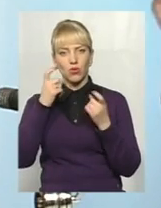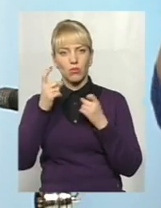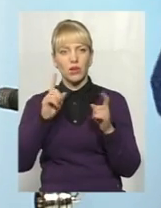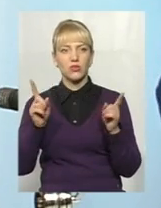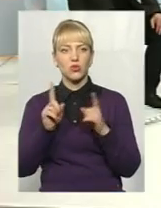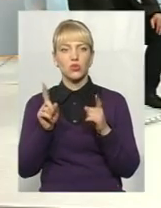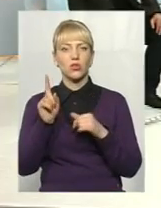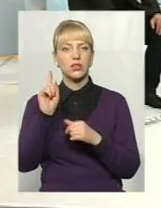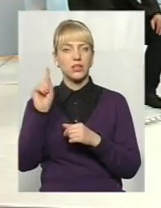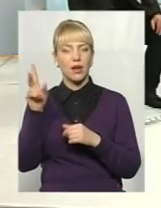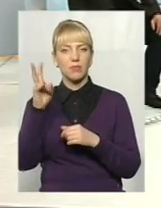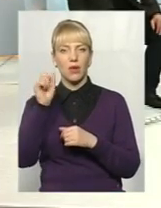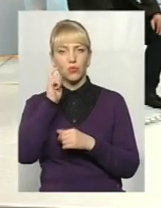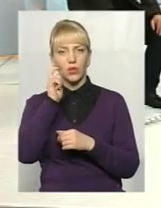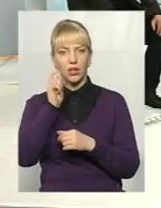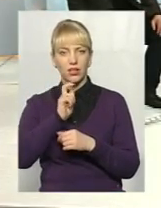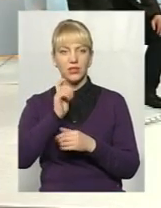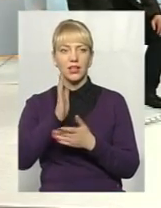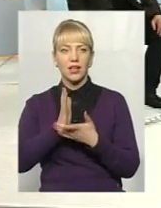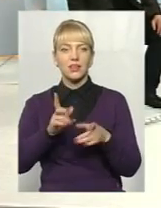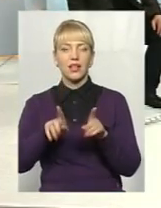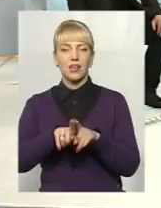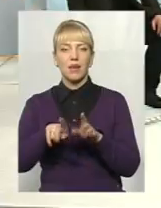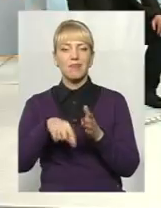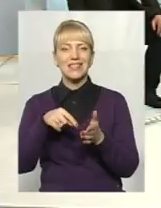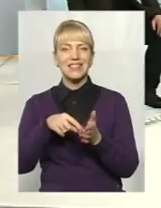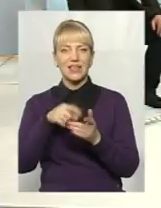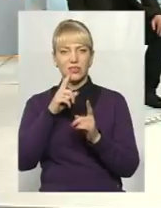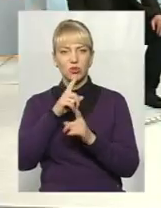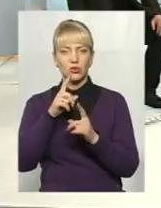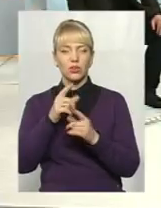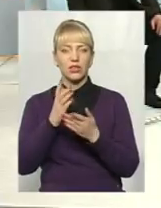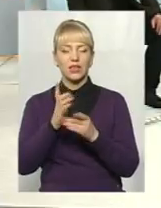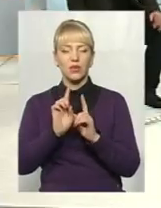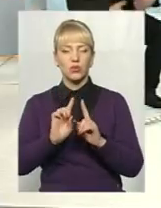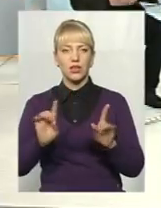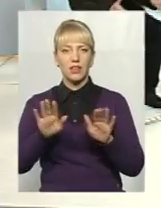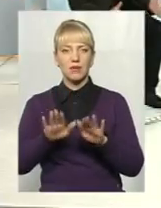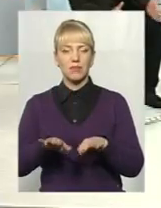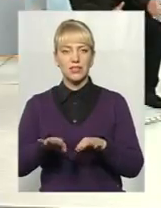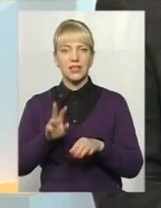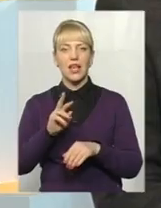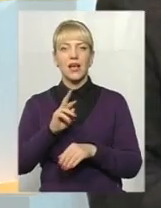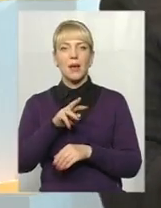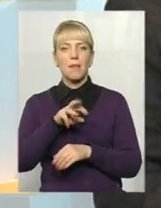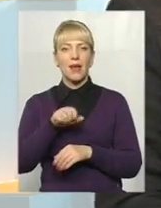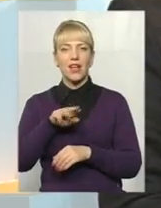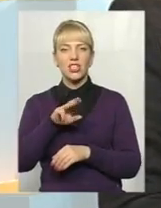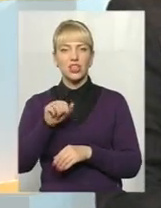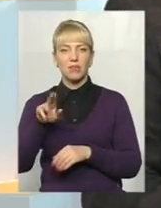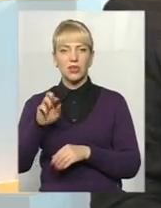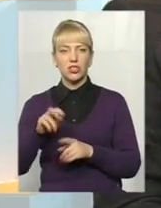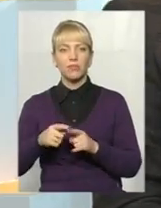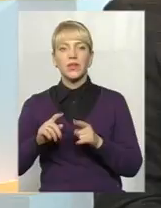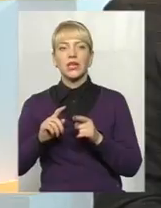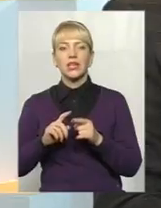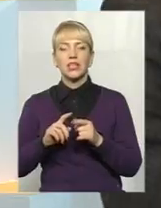там, на Україні, є таке містечко, є таке унікальне місце, Межибіж. Ну, стратегічно в нас кожен відвідувач –